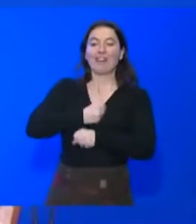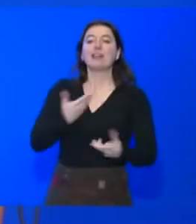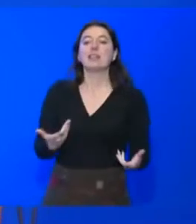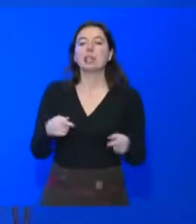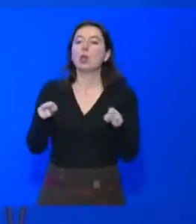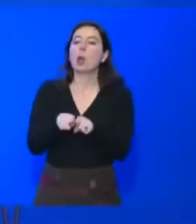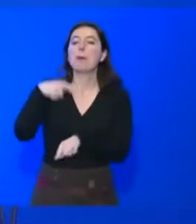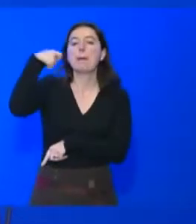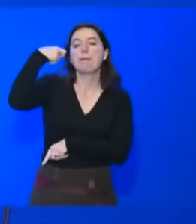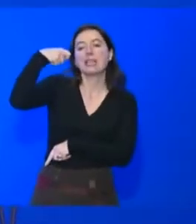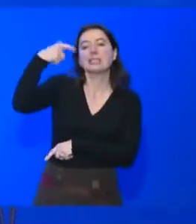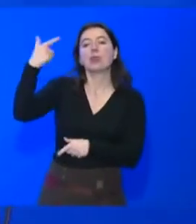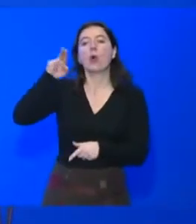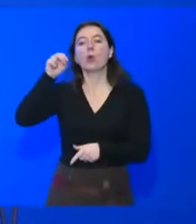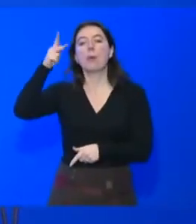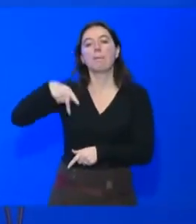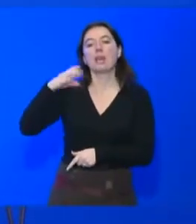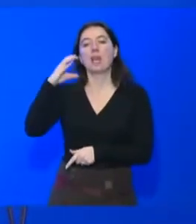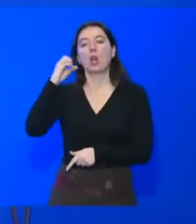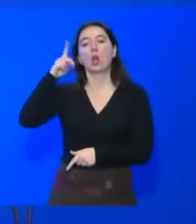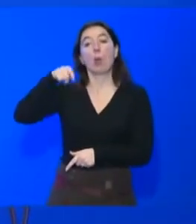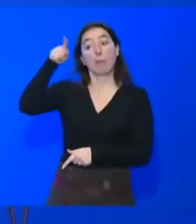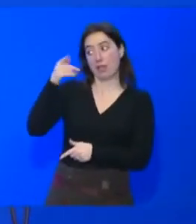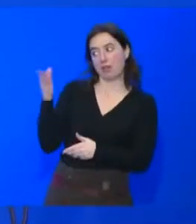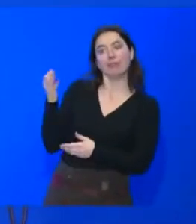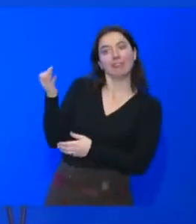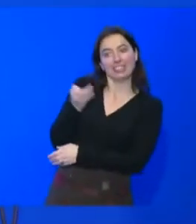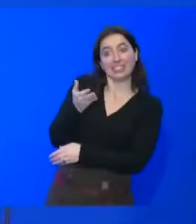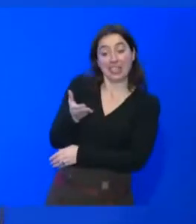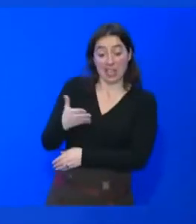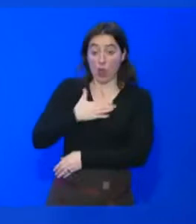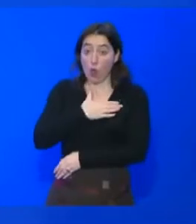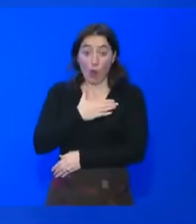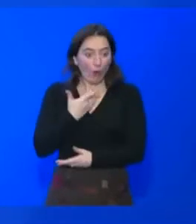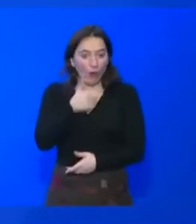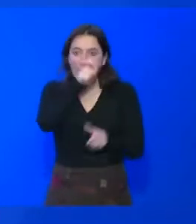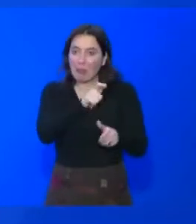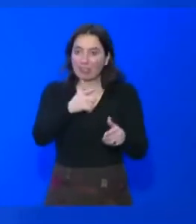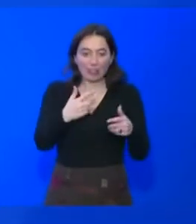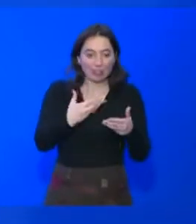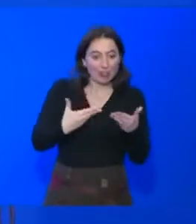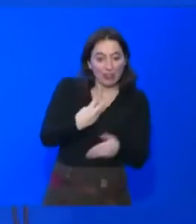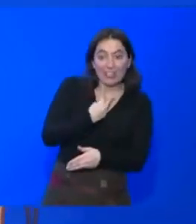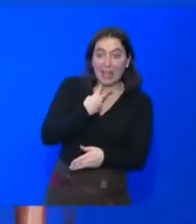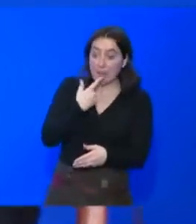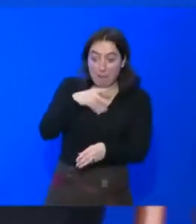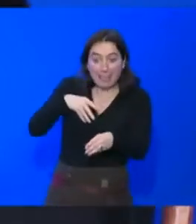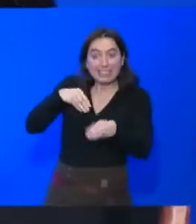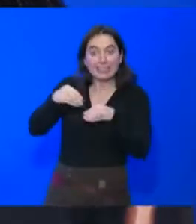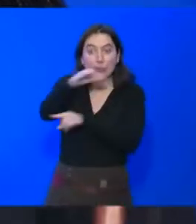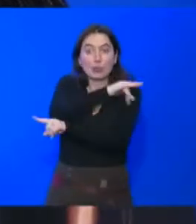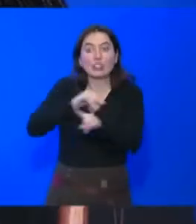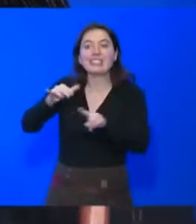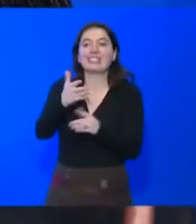Copé, ils sont très heureux parce qu'ils existent socialement. Mais il n a que pendant cette semaine-là que ces reportages sont